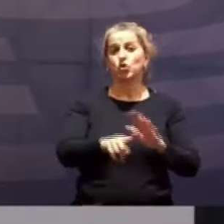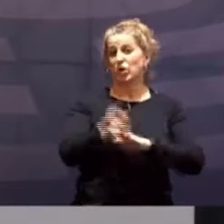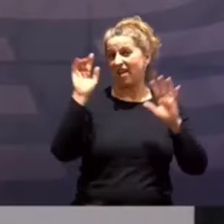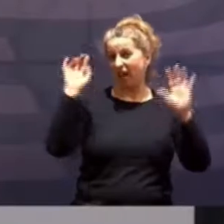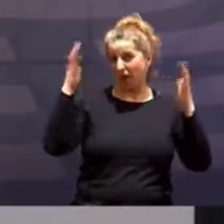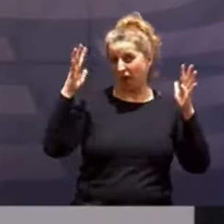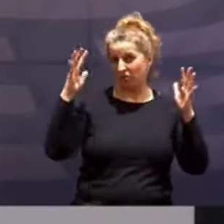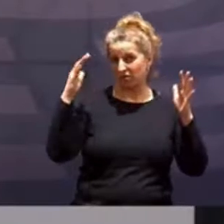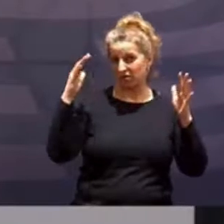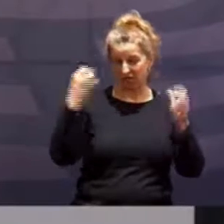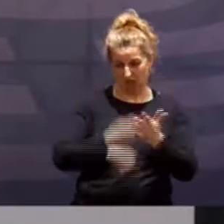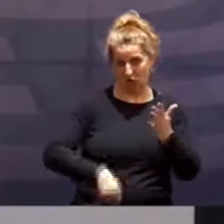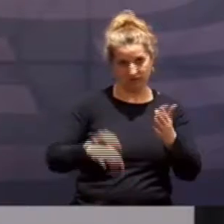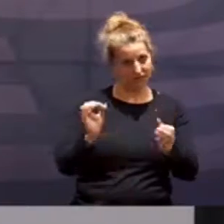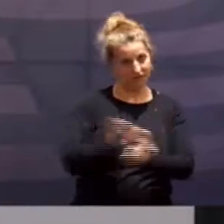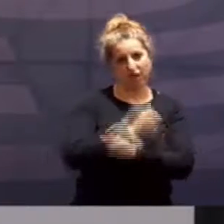nichts kaufen können.